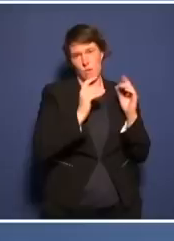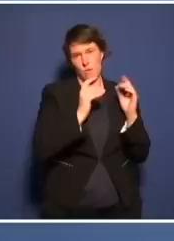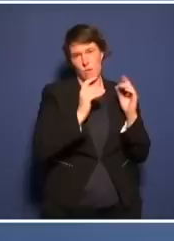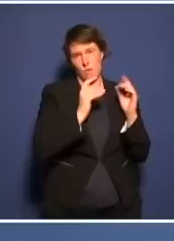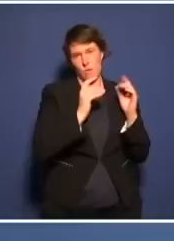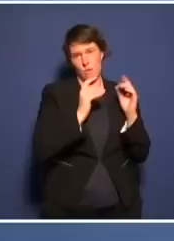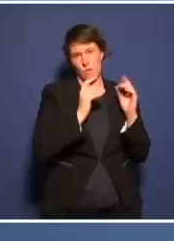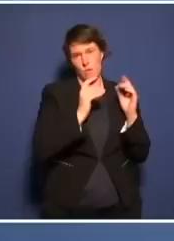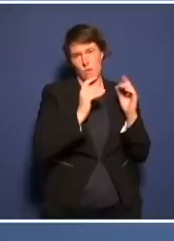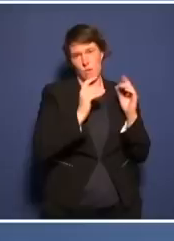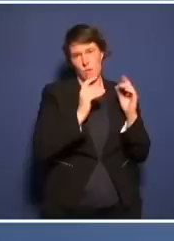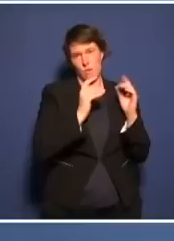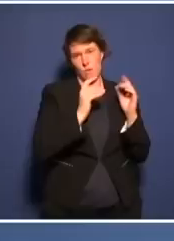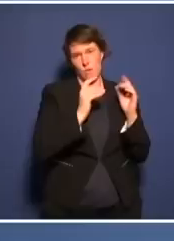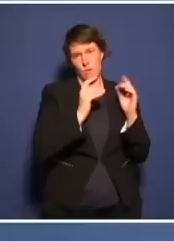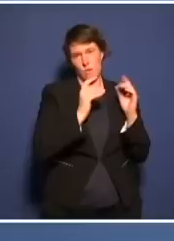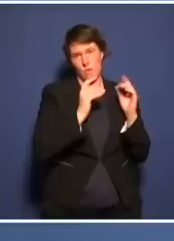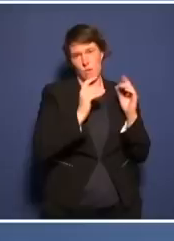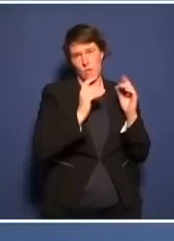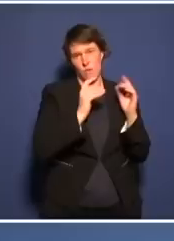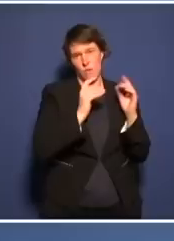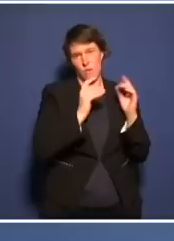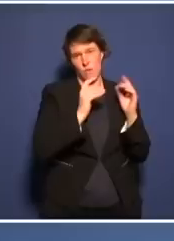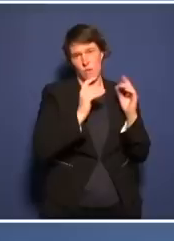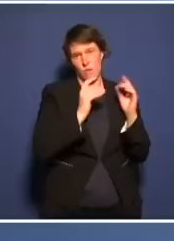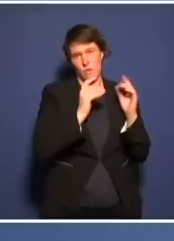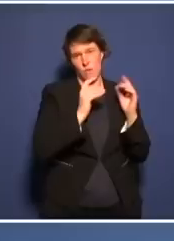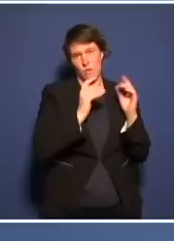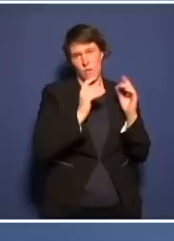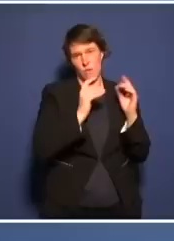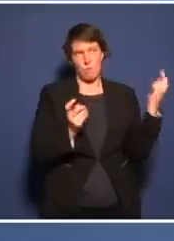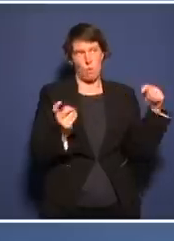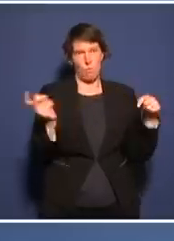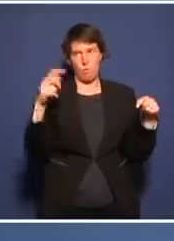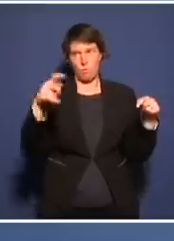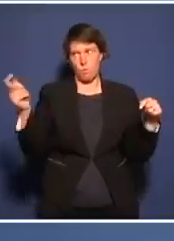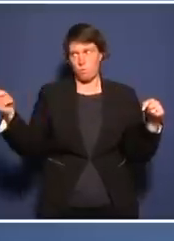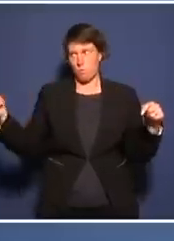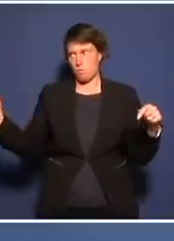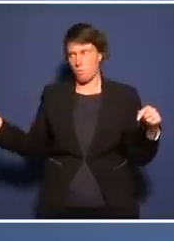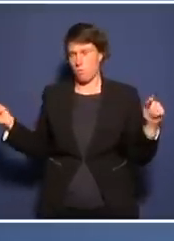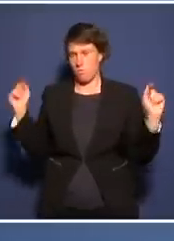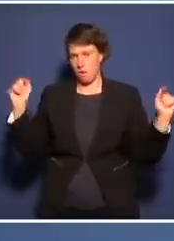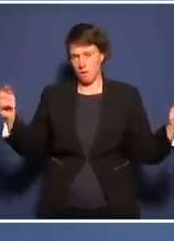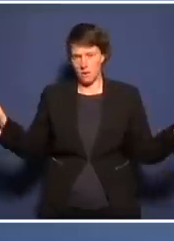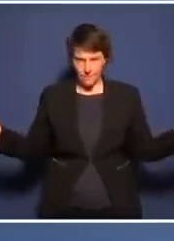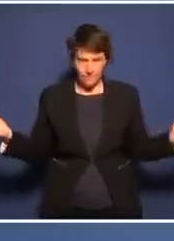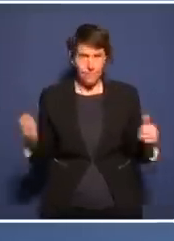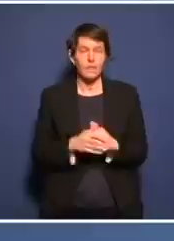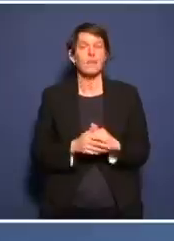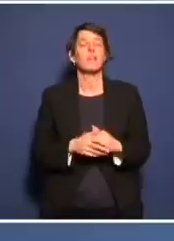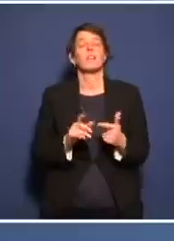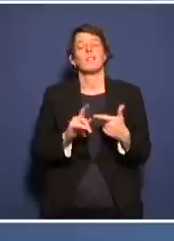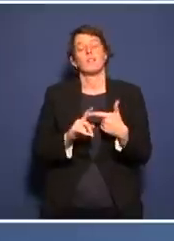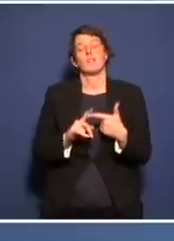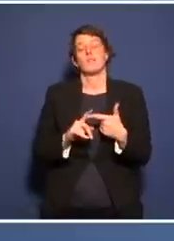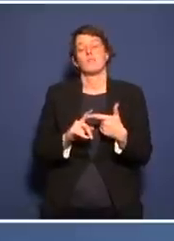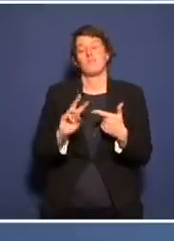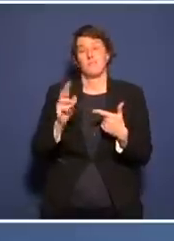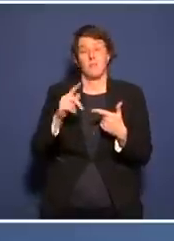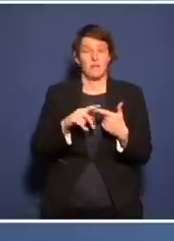zumindest nicht im Normalfall eine massive Einschränkung von Grundrechten. Jetzt kommt die Retourkutsche von